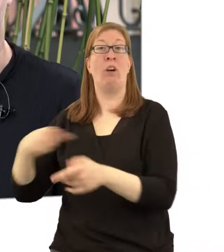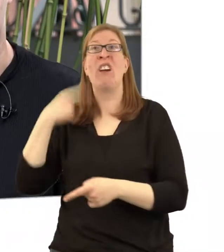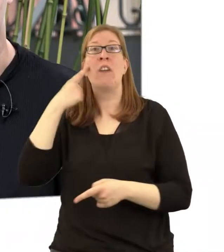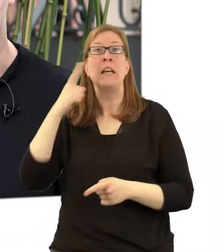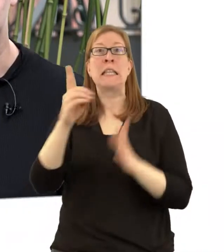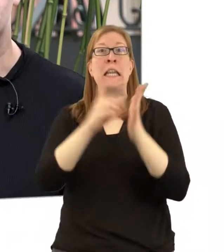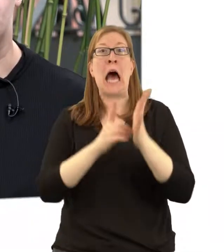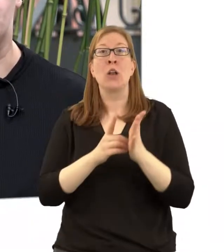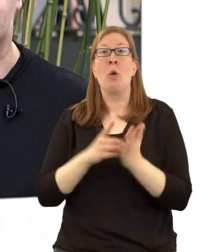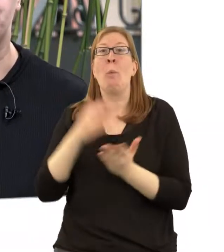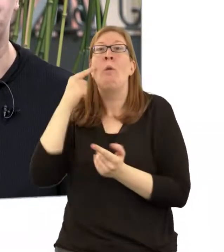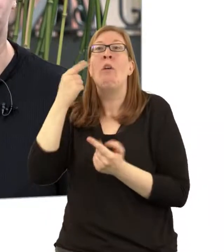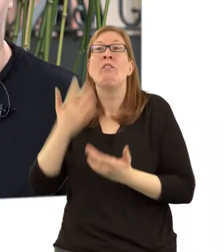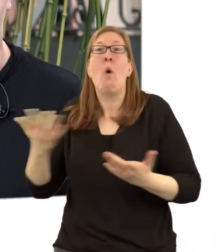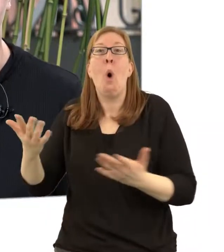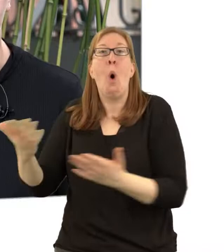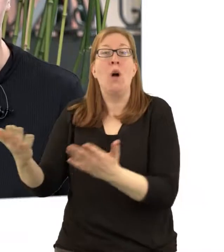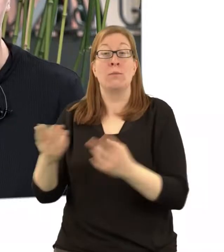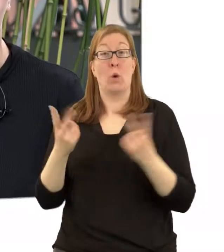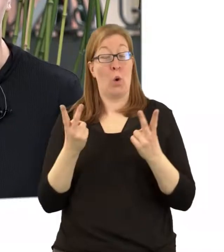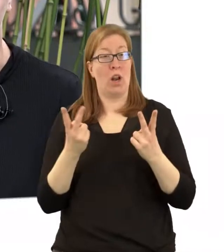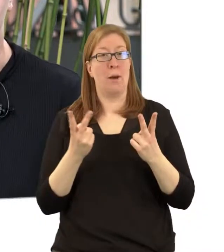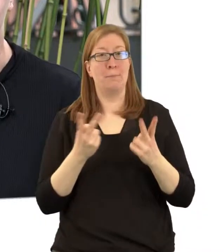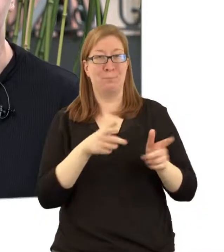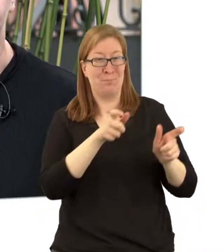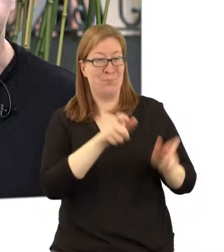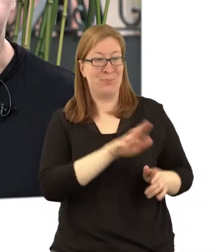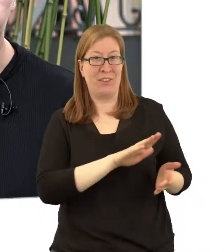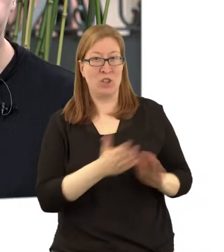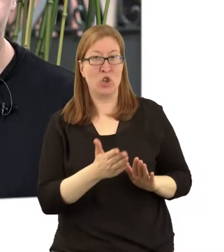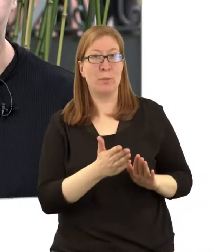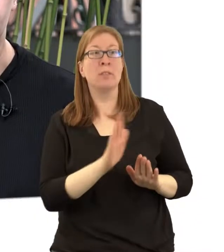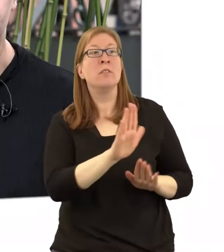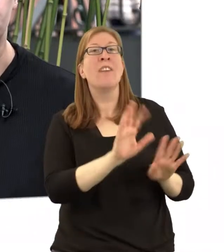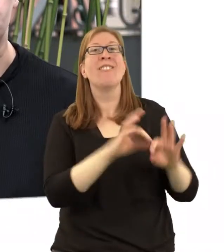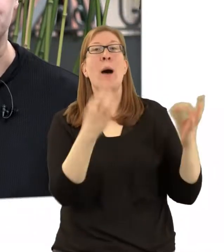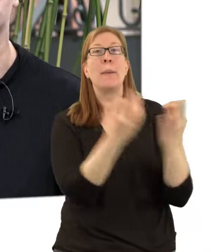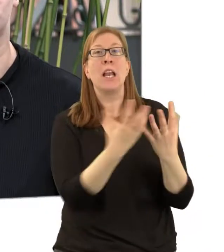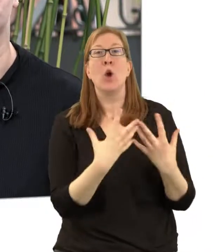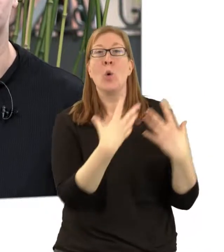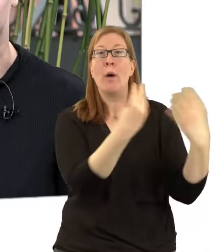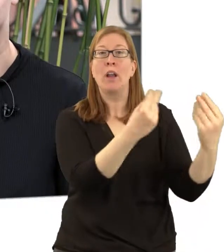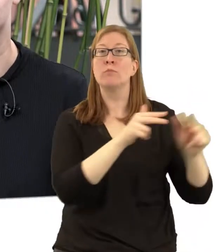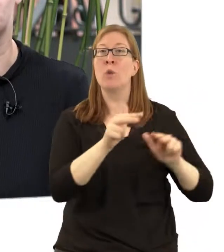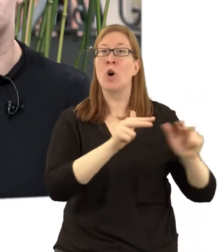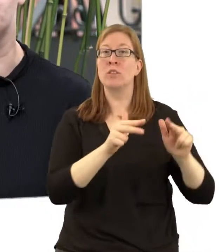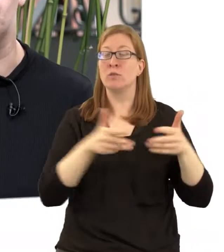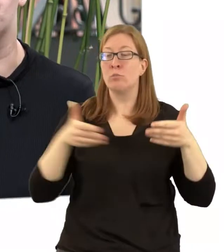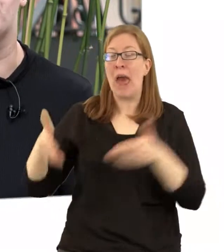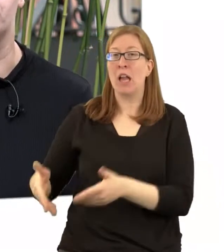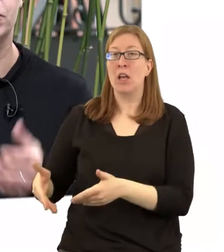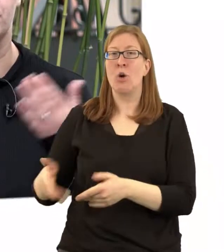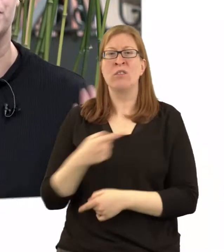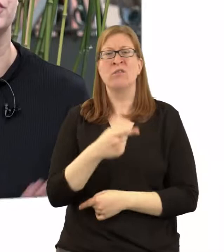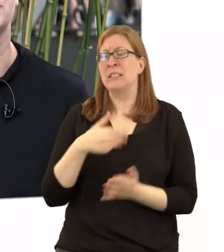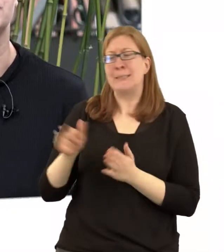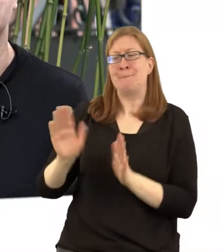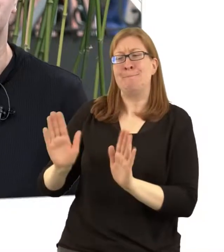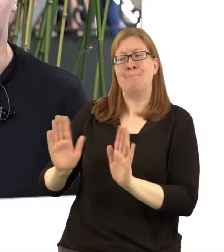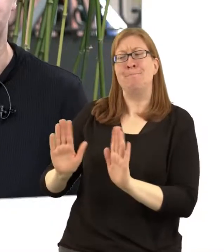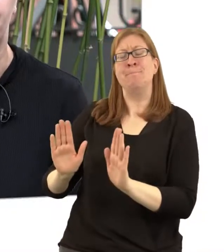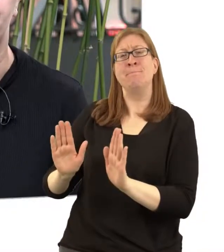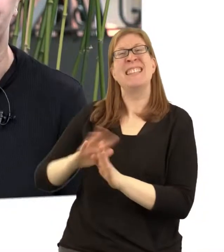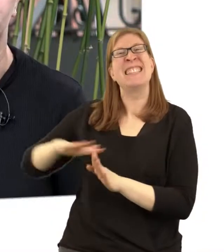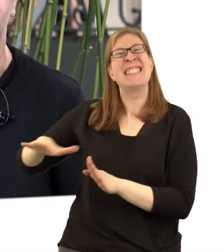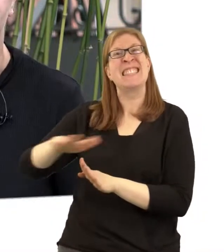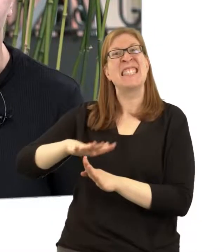können oder wenn Angehörige Bestattung übernehmen, die nicht möchten, dass wir oder Leute aus der